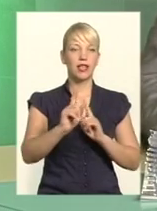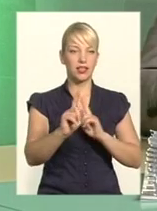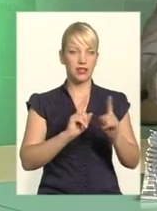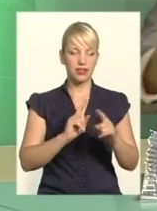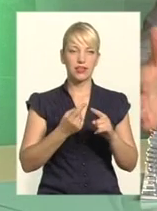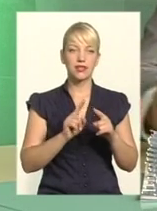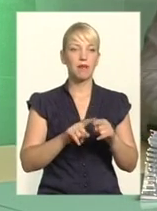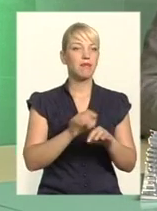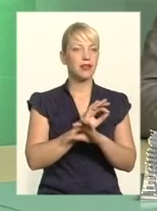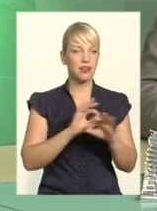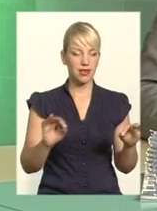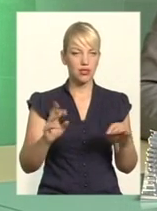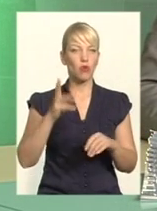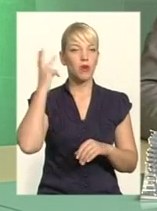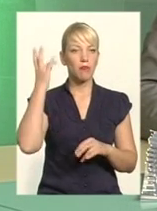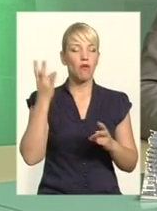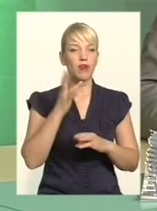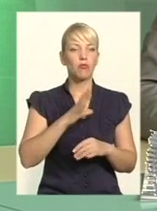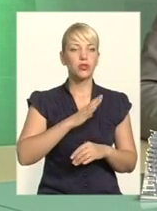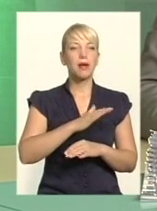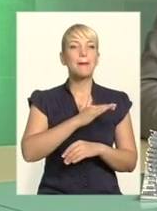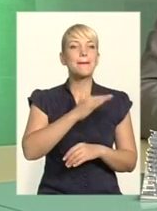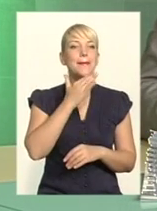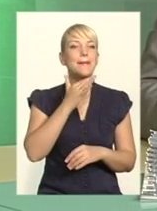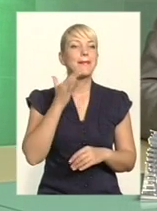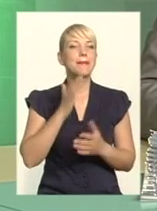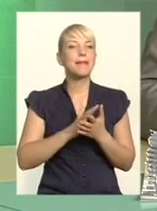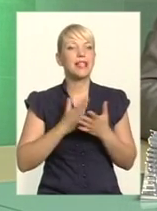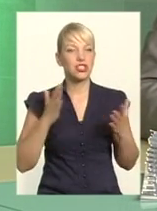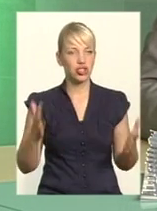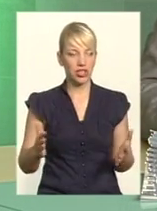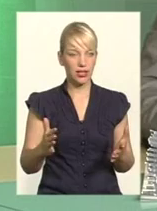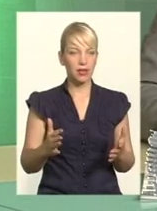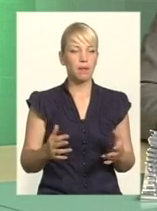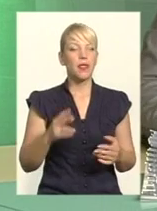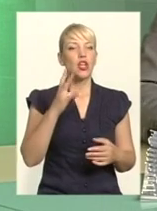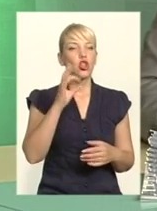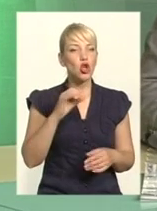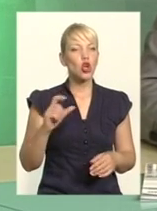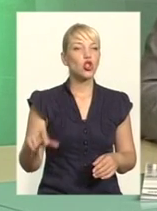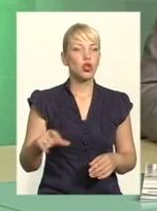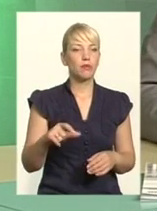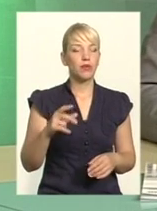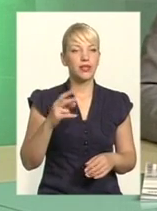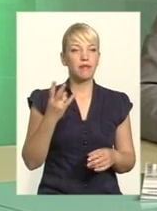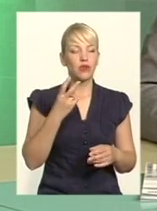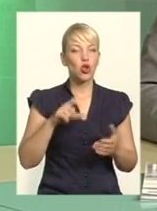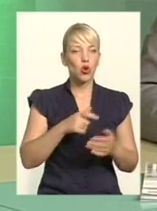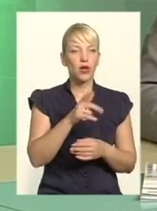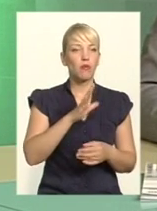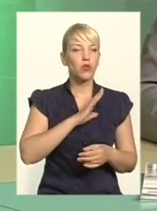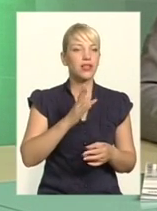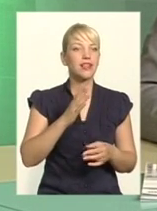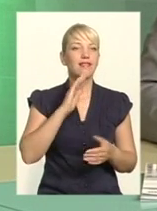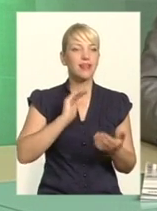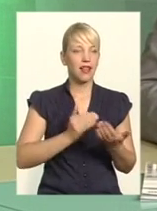має їздити все більше і більше. Дійсно, ви праві. Але вони мають їхати по якісних дорогах. і вся інфраструктура дорожна має дійсно для них бути продумана. Бо якщо